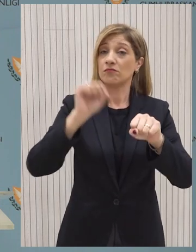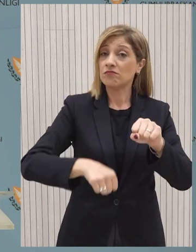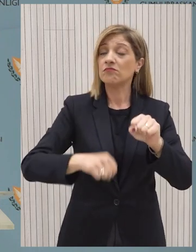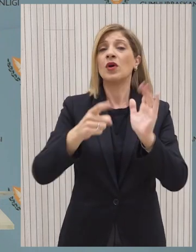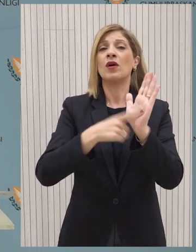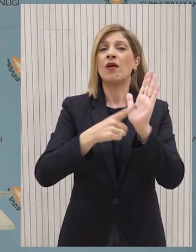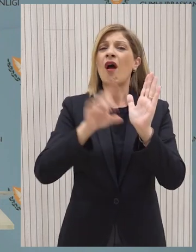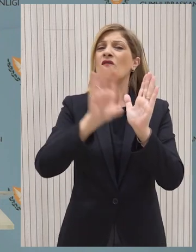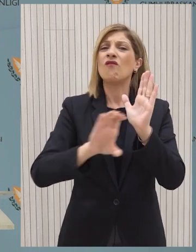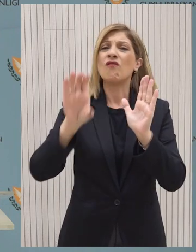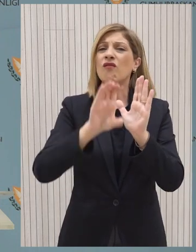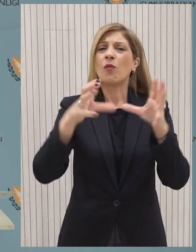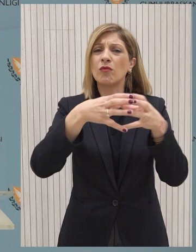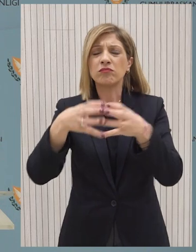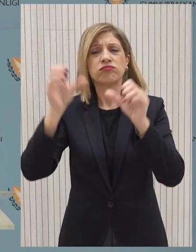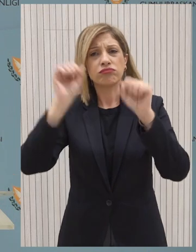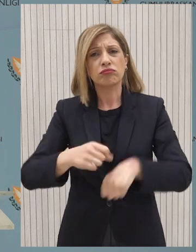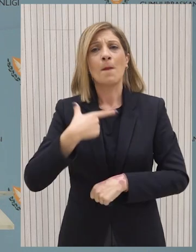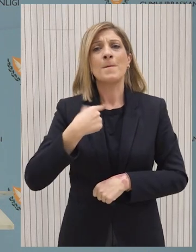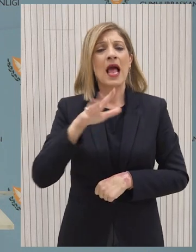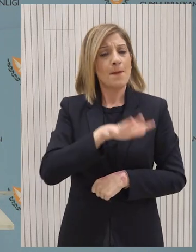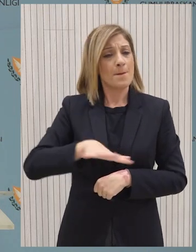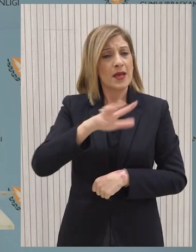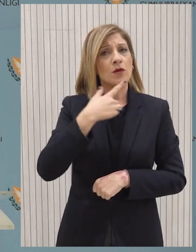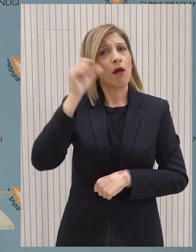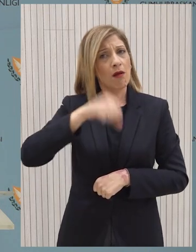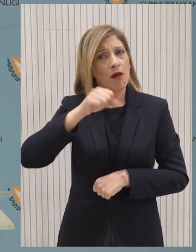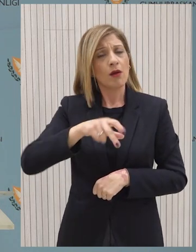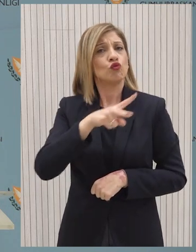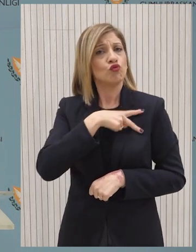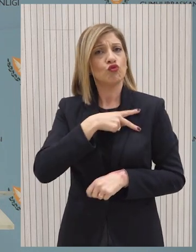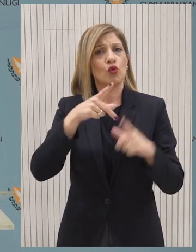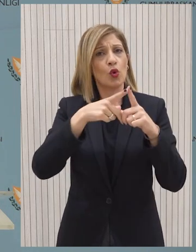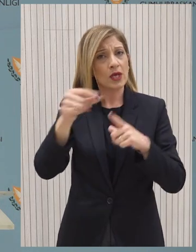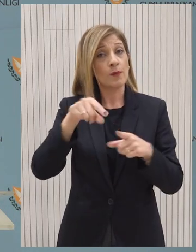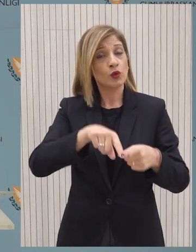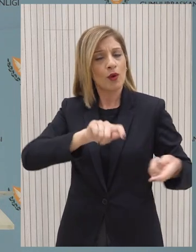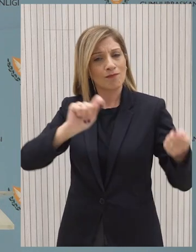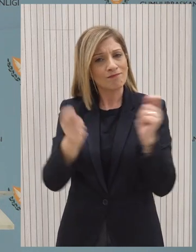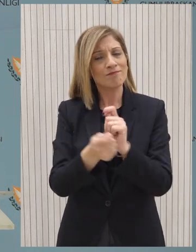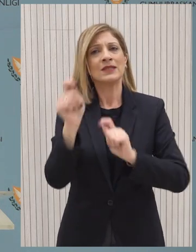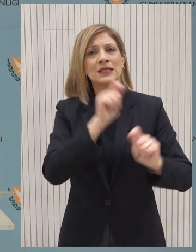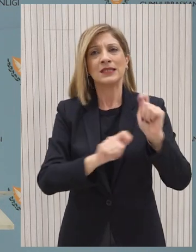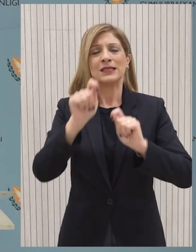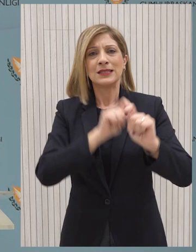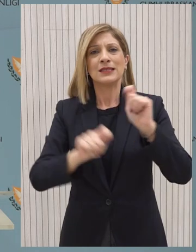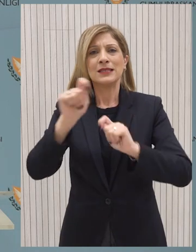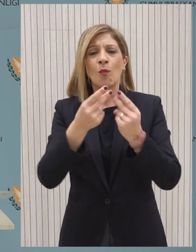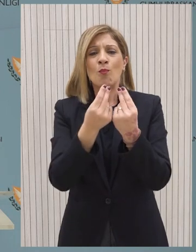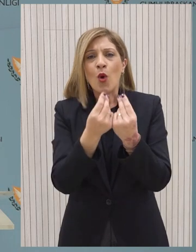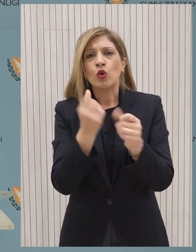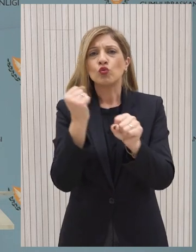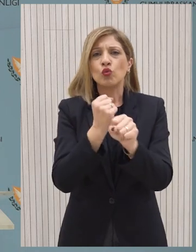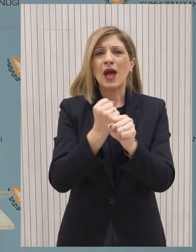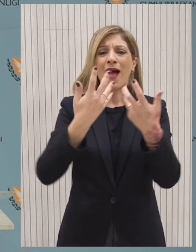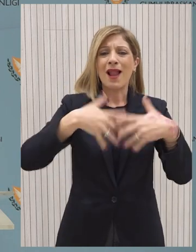ΕΕ, αλλά και από τα κράτη της περιοχής, έχει πλέον περάσει από το πολιτικό στο τεχνικό επίπεδο. Η πολυπλοκότητα, το μέγεθος και